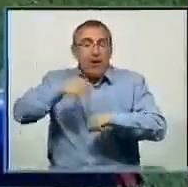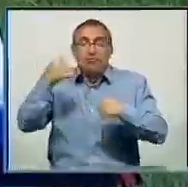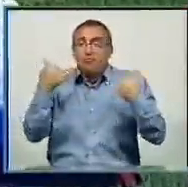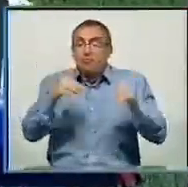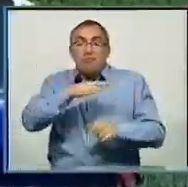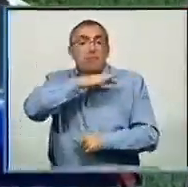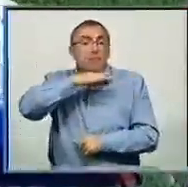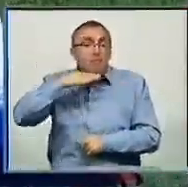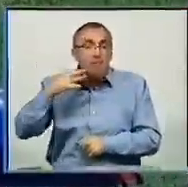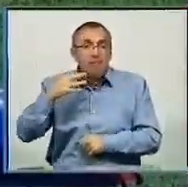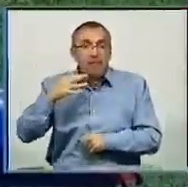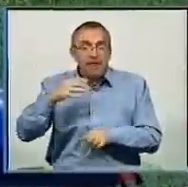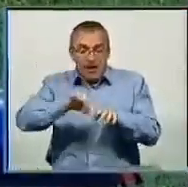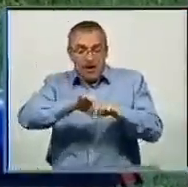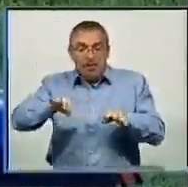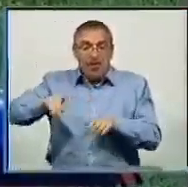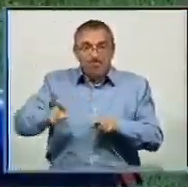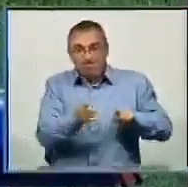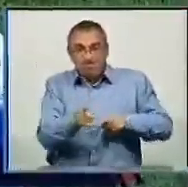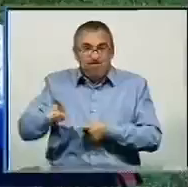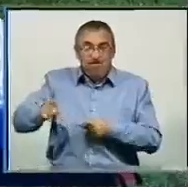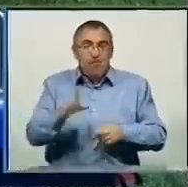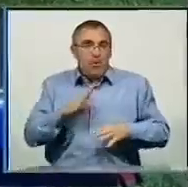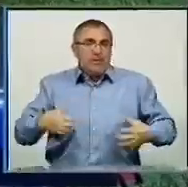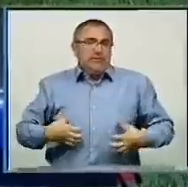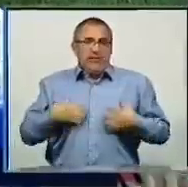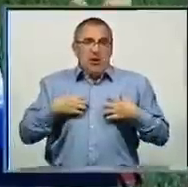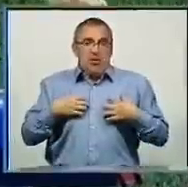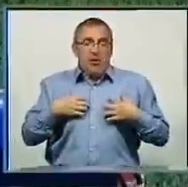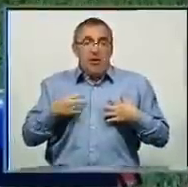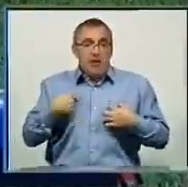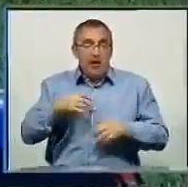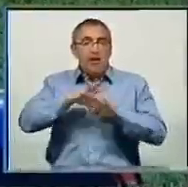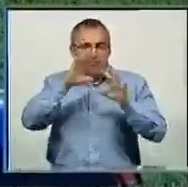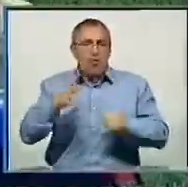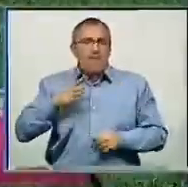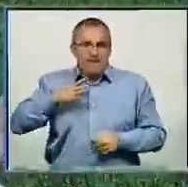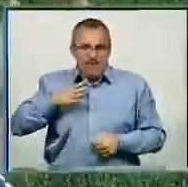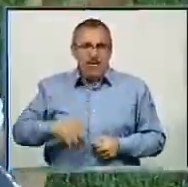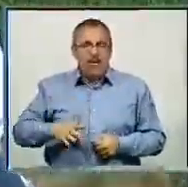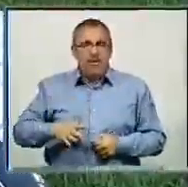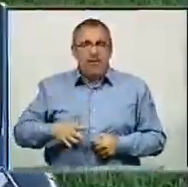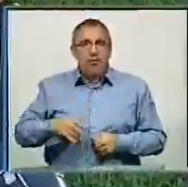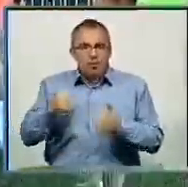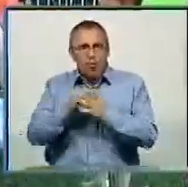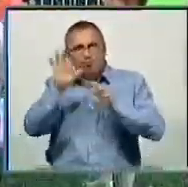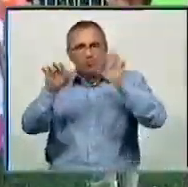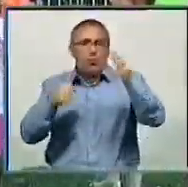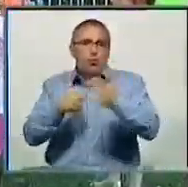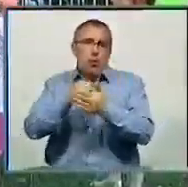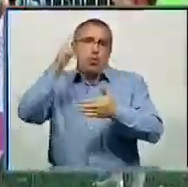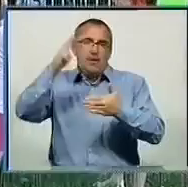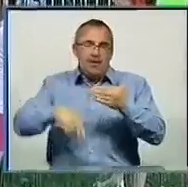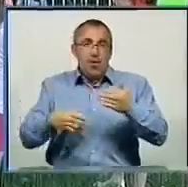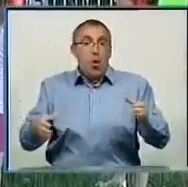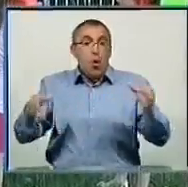коли канати хиталися, було страшно, але я все-таки витримався і доліз до кінця. Любителі